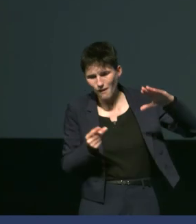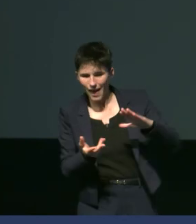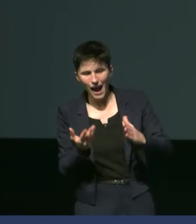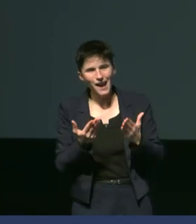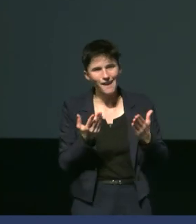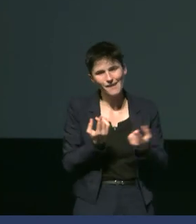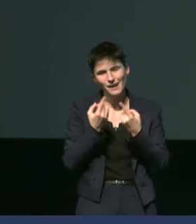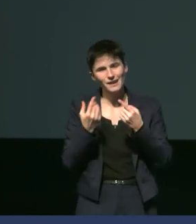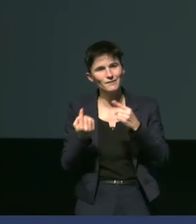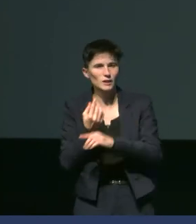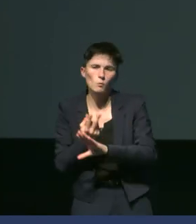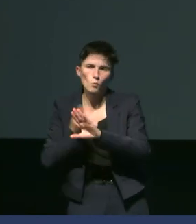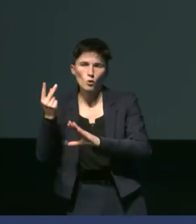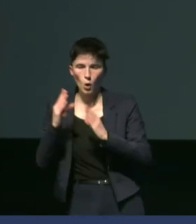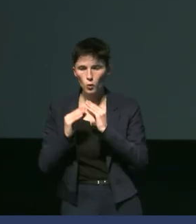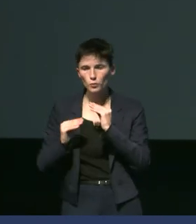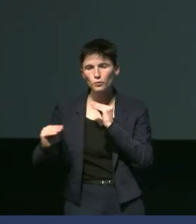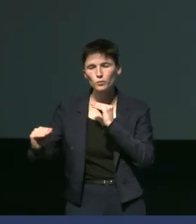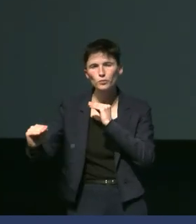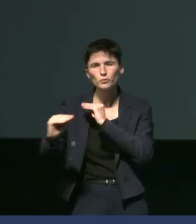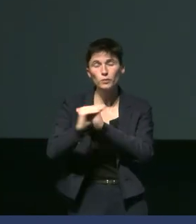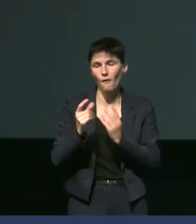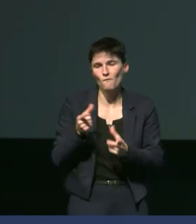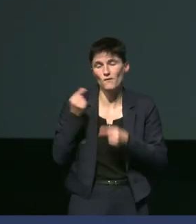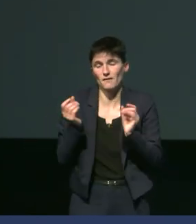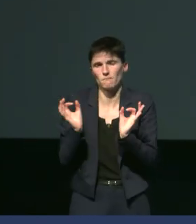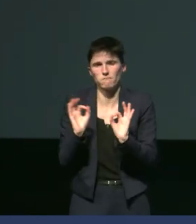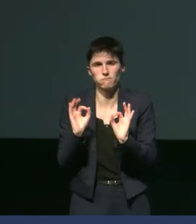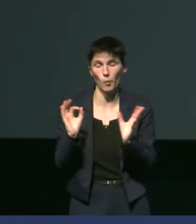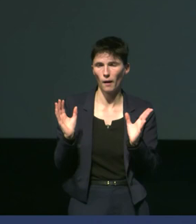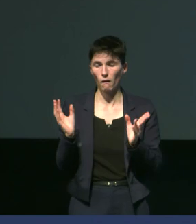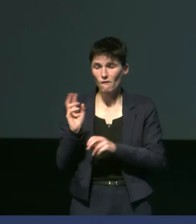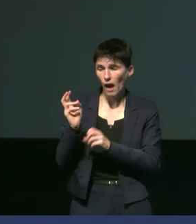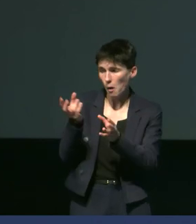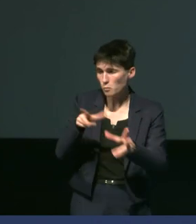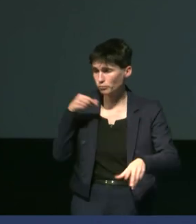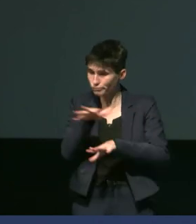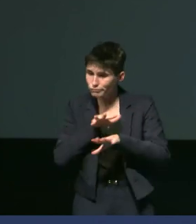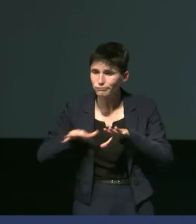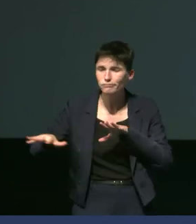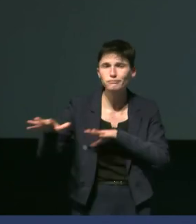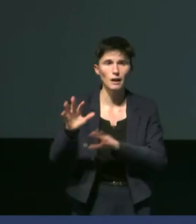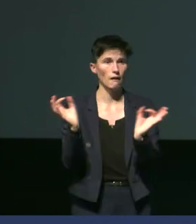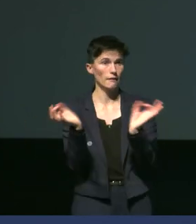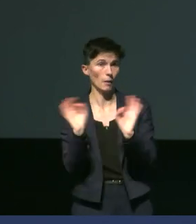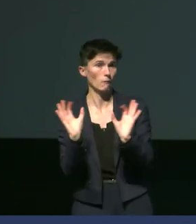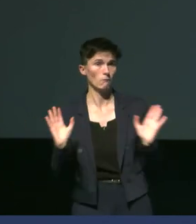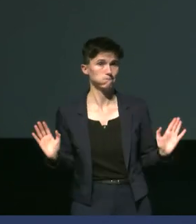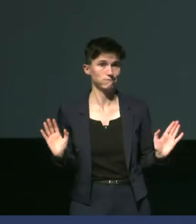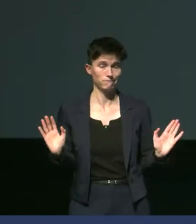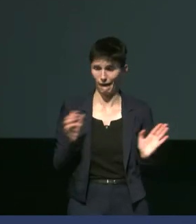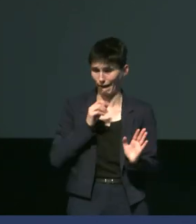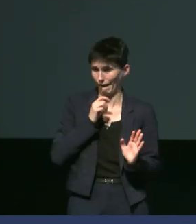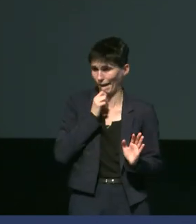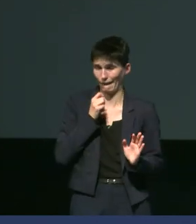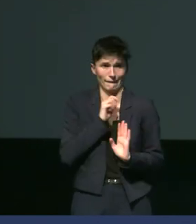moins de végétation, beaucoup moins de végétation luxuriante, verdoyante. Il n'y pas de végétation du tout. On